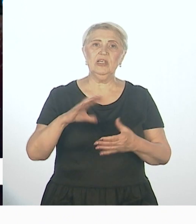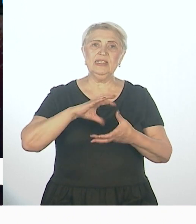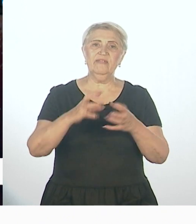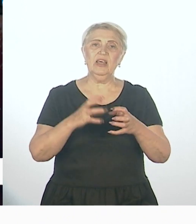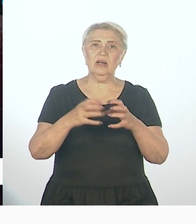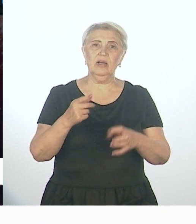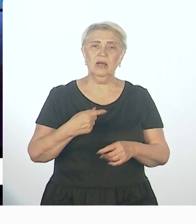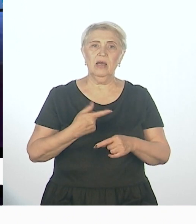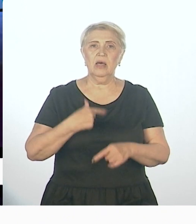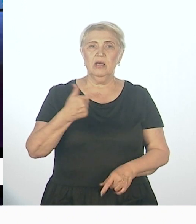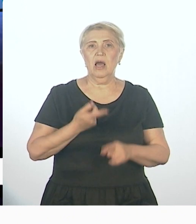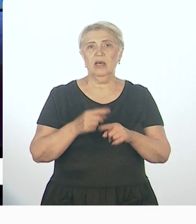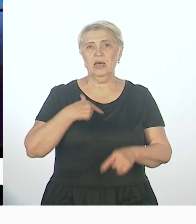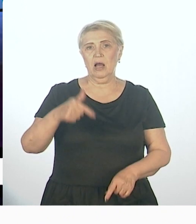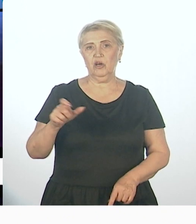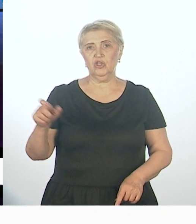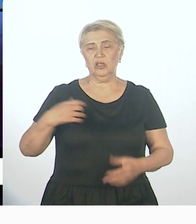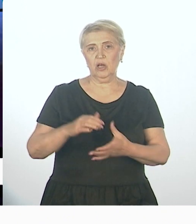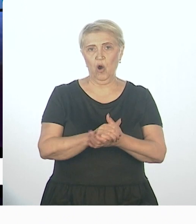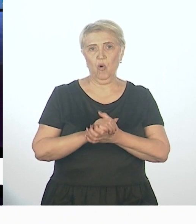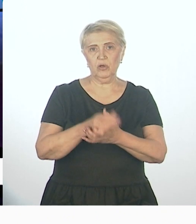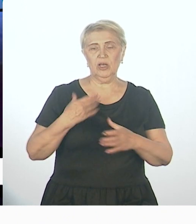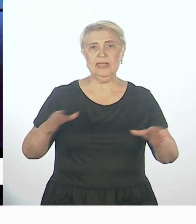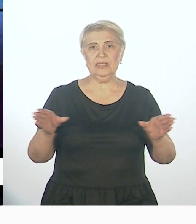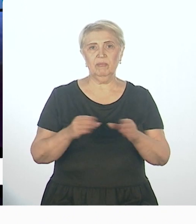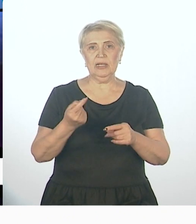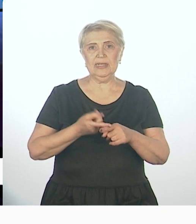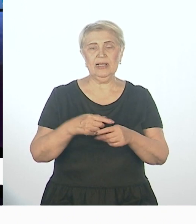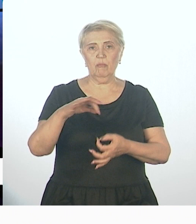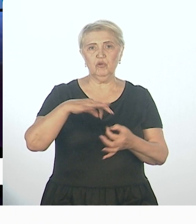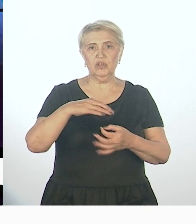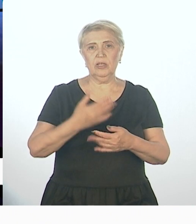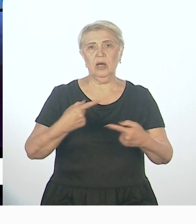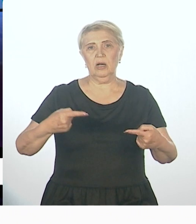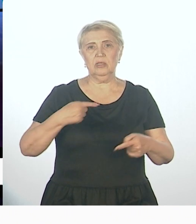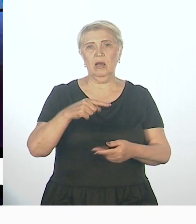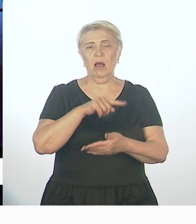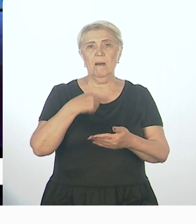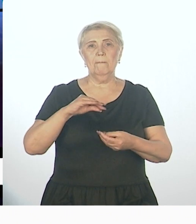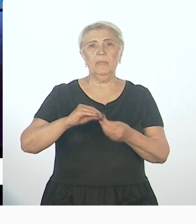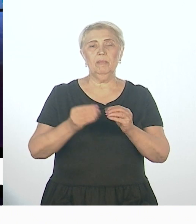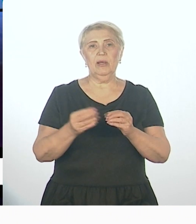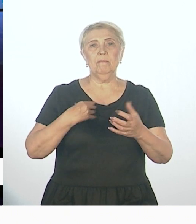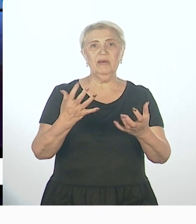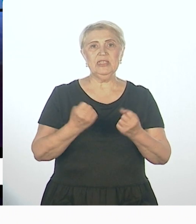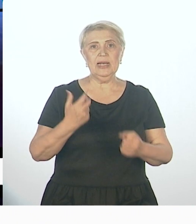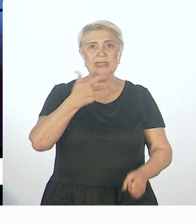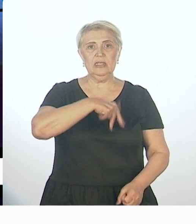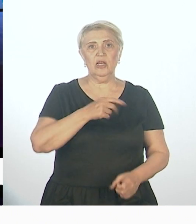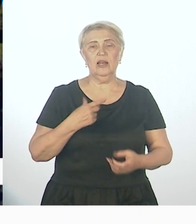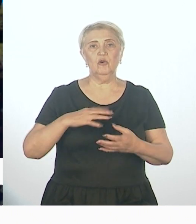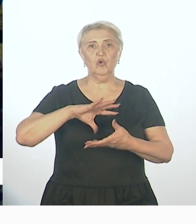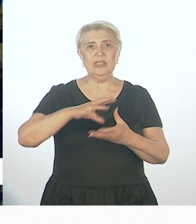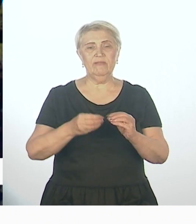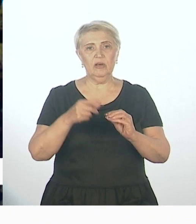это гражданское общество, собирается для обсуждения неких проблем. Мы взяли исключительно социальную сферу, потому